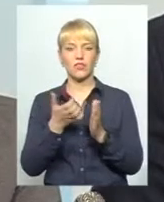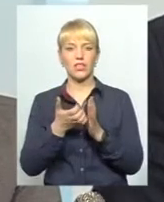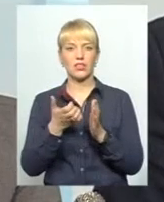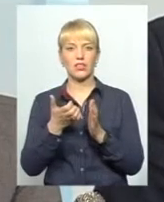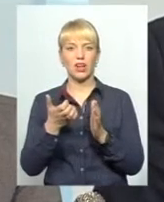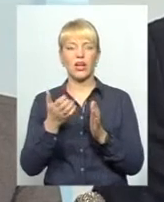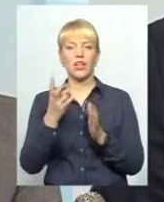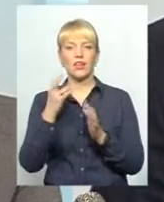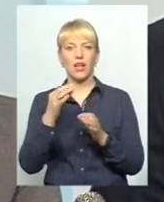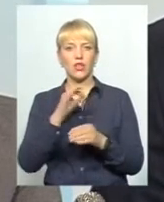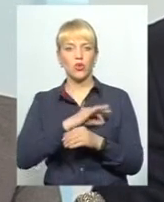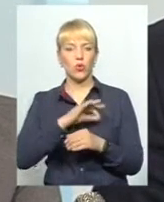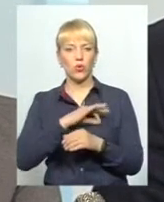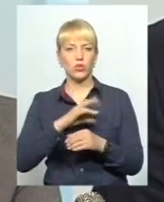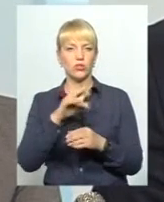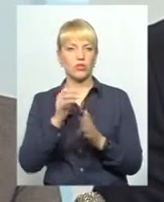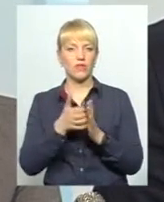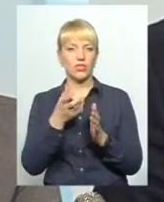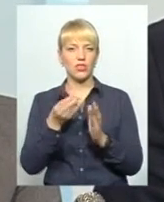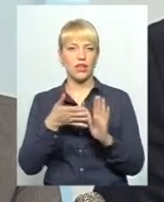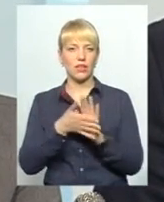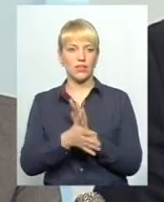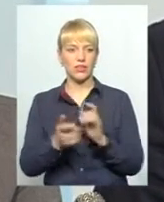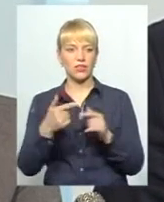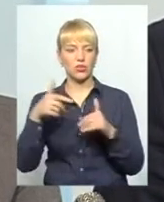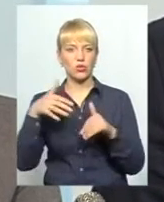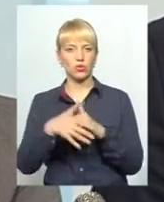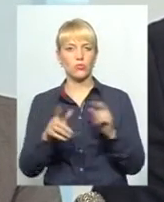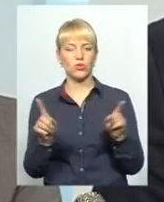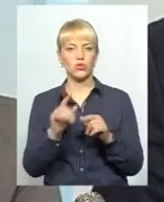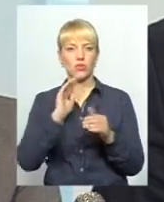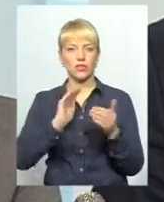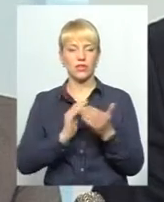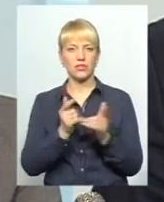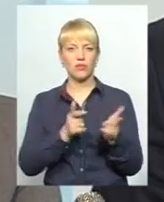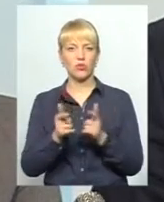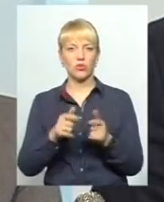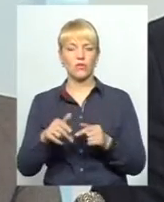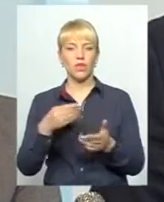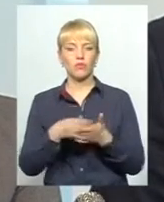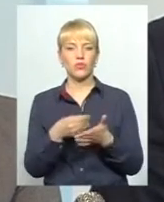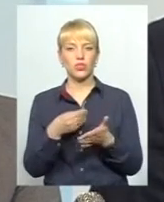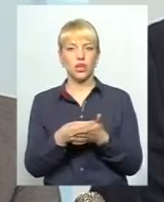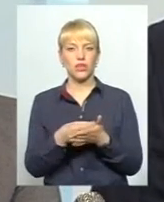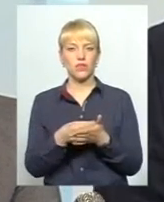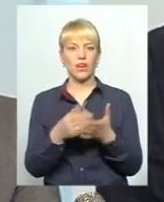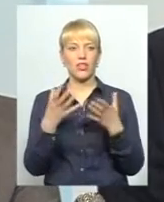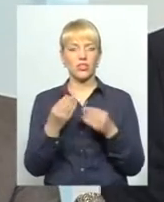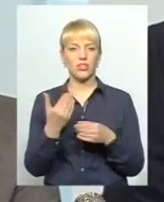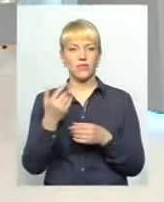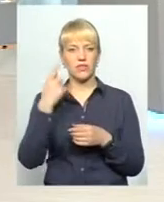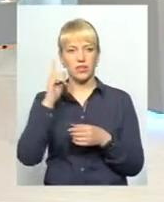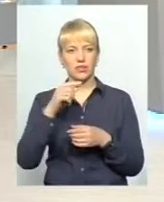якісь витрати. Тому зрозуміло, що якісна підготовка бюджетів. А ще ви знаєте, я